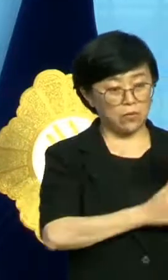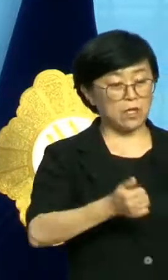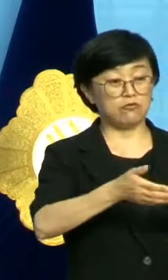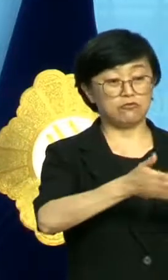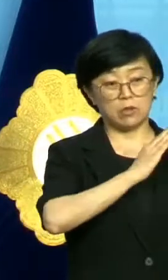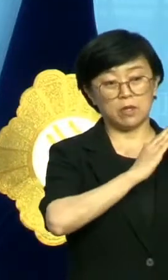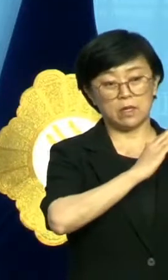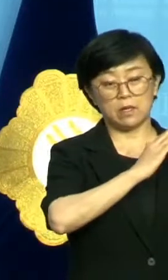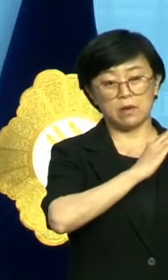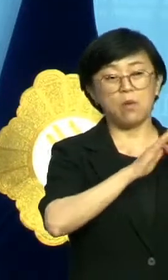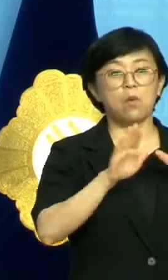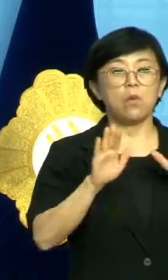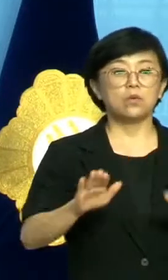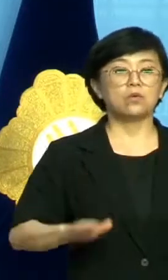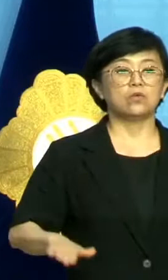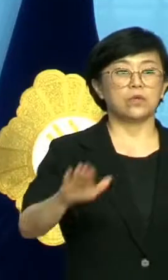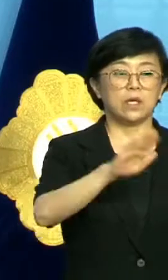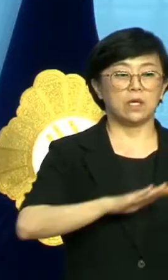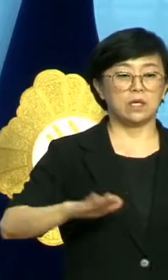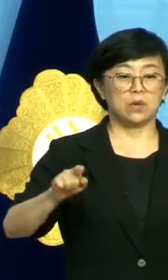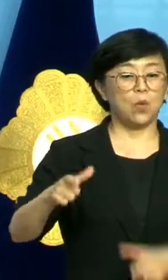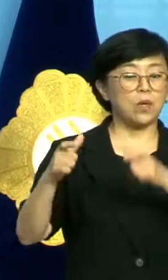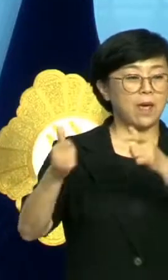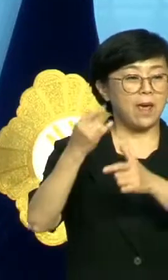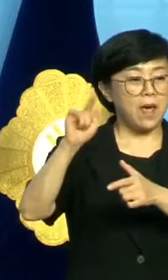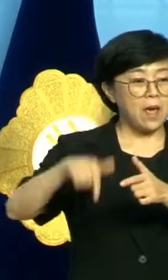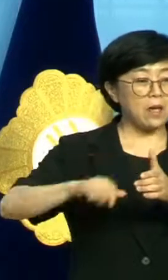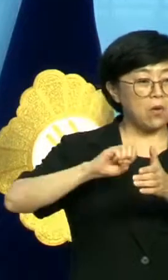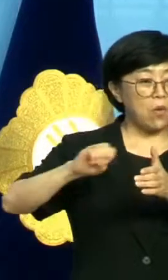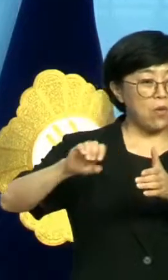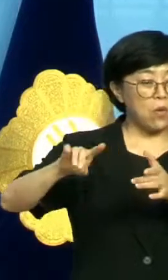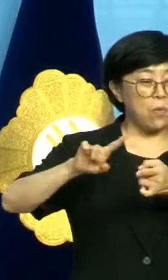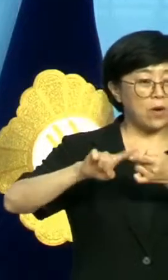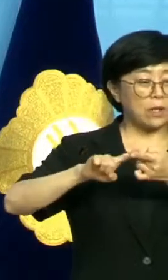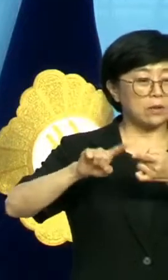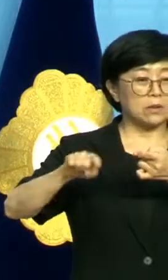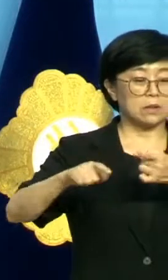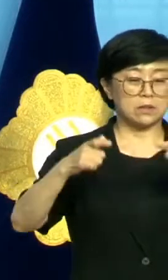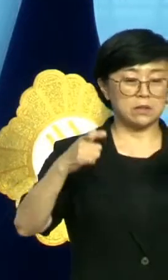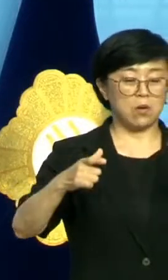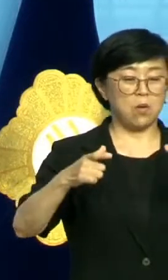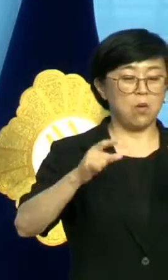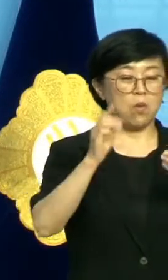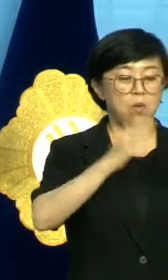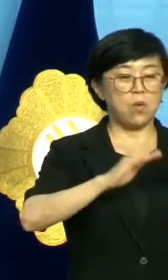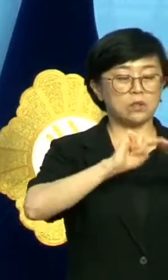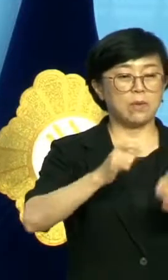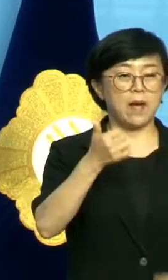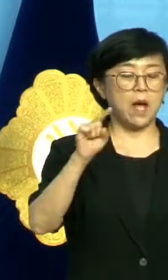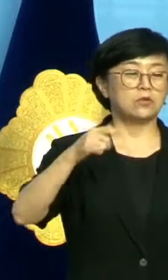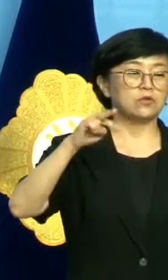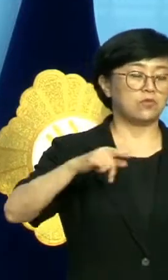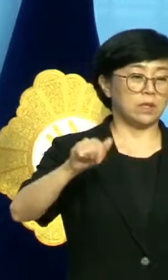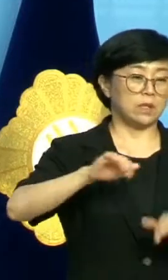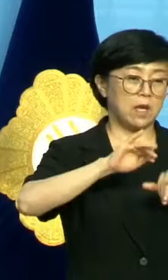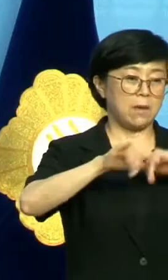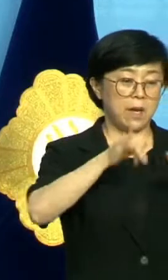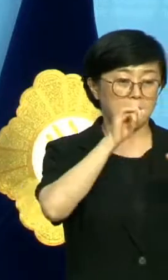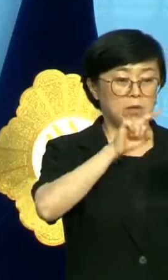오늘 우리는 월성원전 사용 후 해결료 지역 공론화 과정에서 한수원이 개입한 정황과